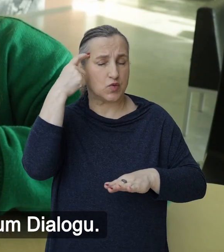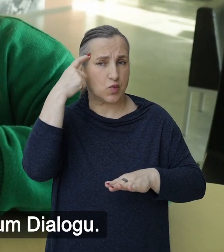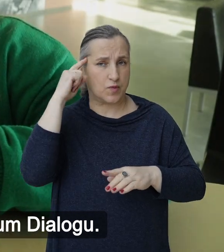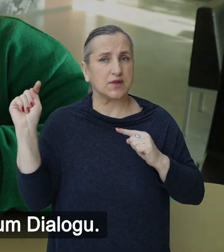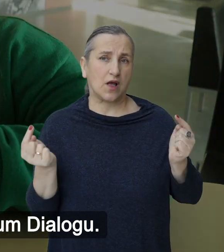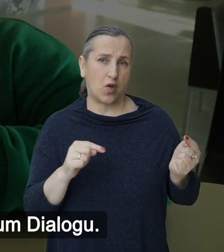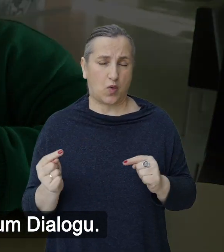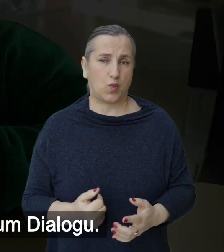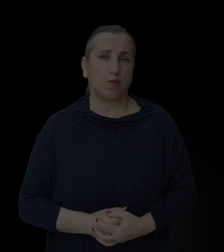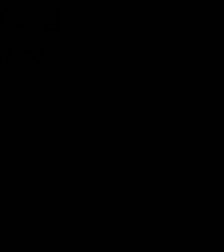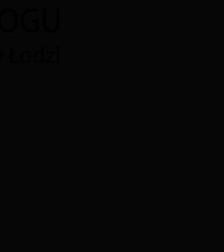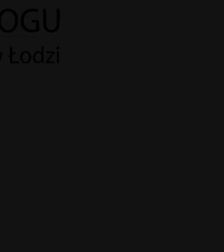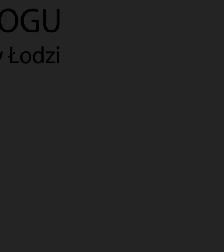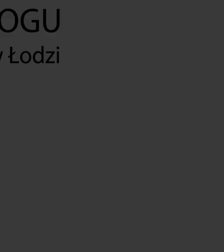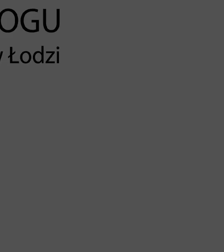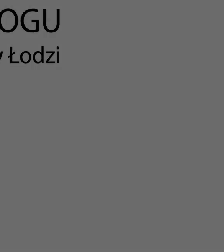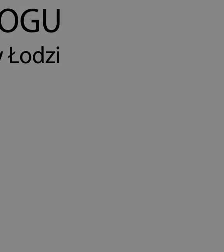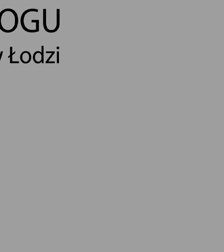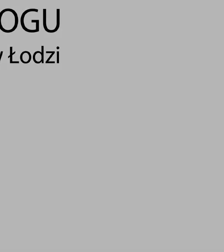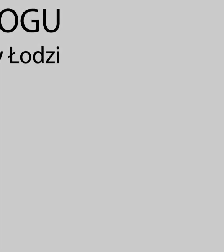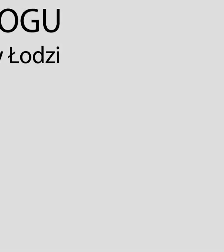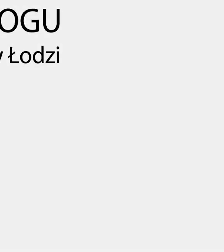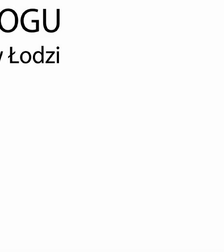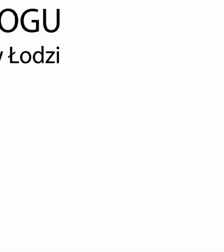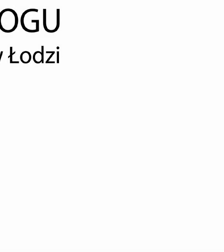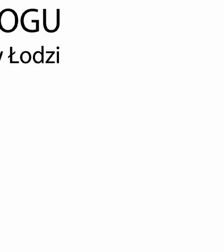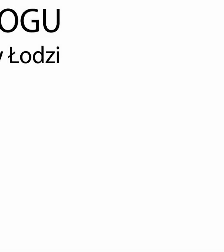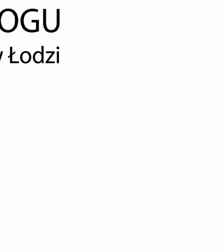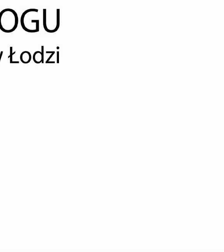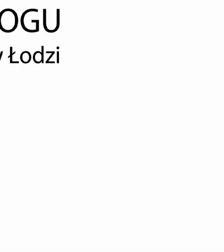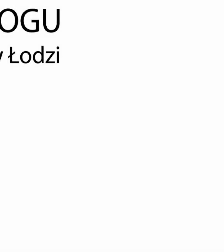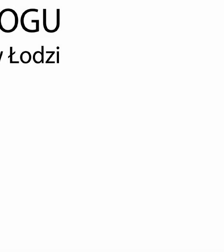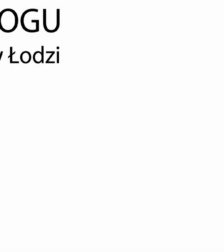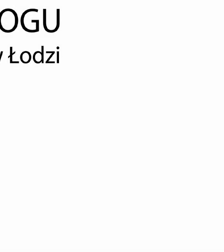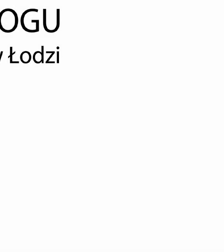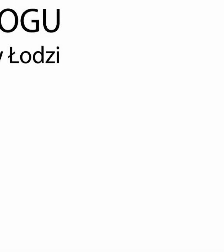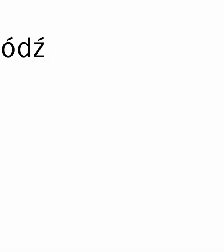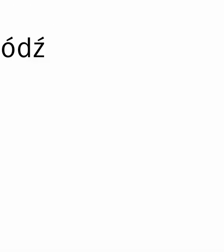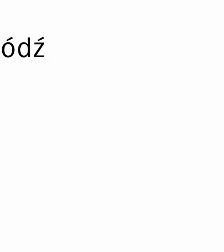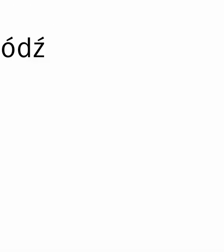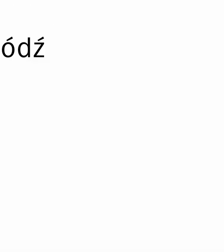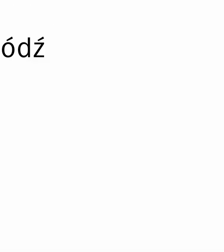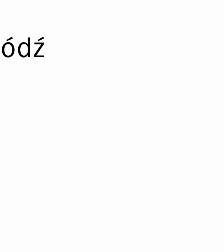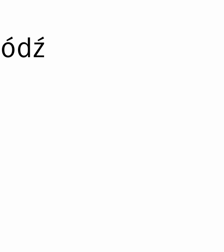Centrum Dialogu. P․․ – Łodzi Wielokurtek ... ...